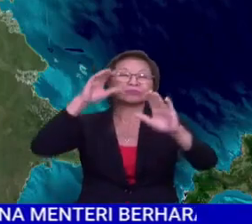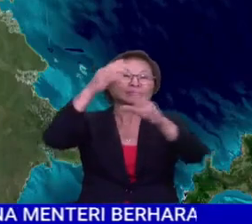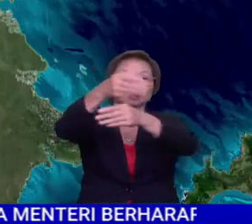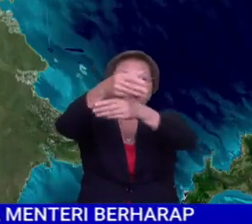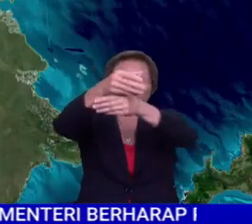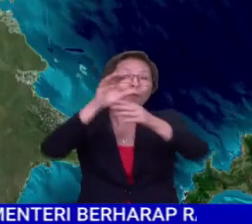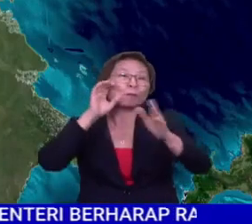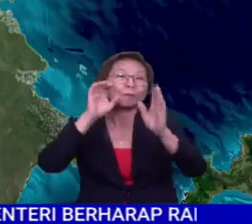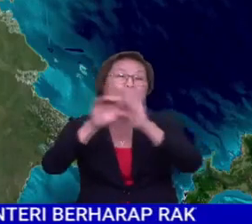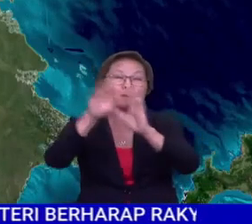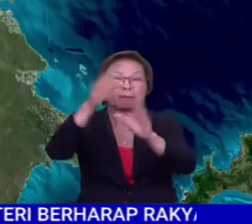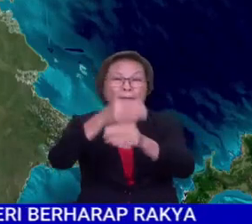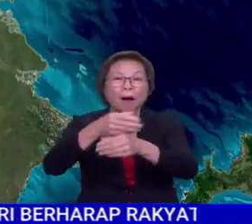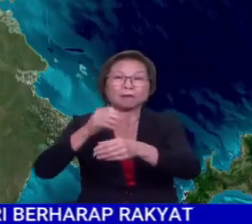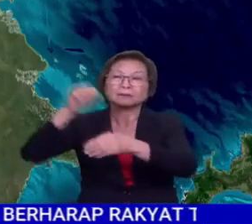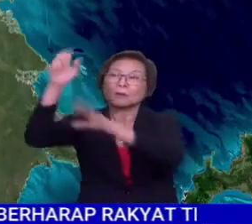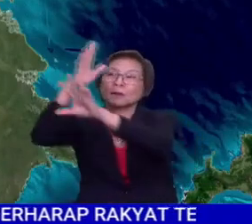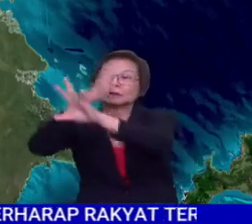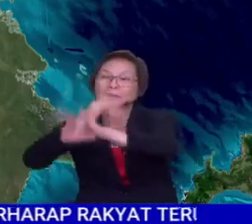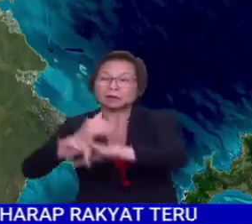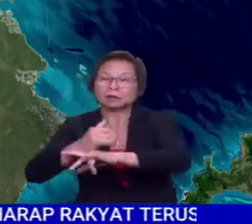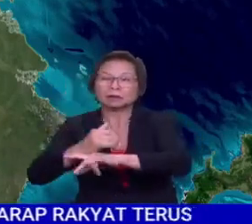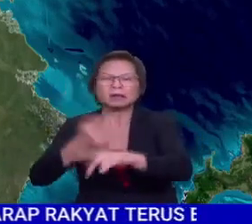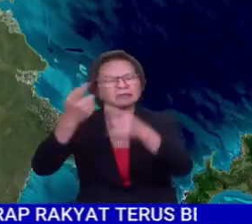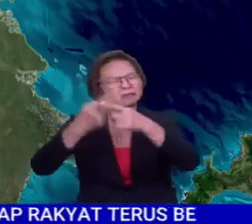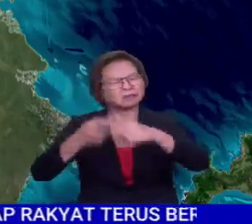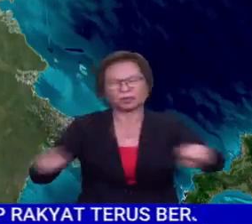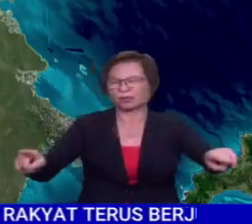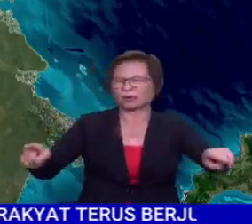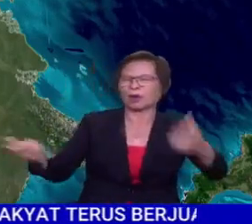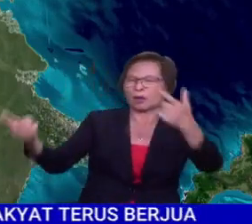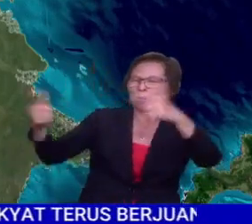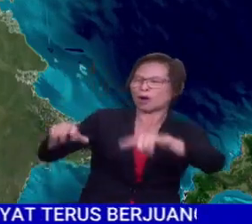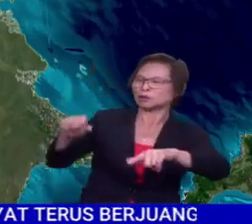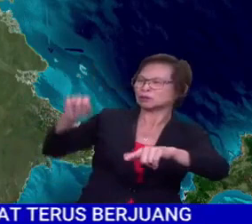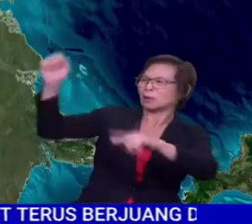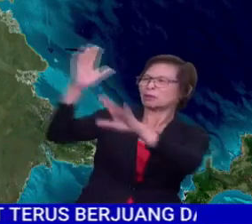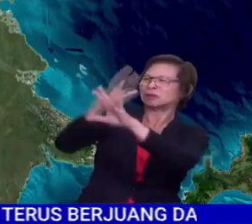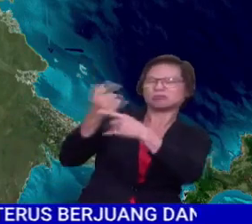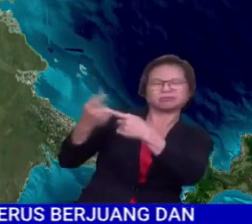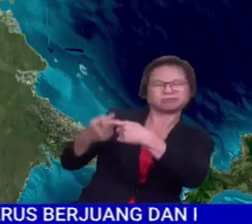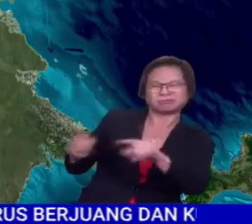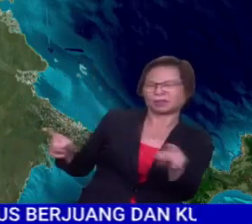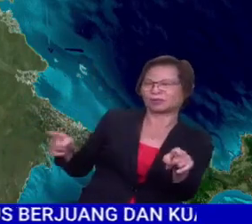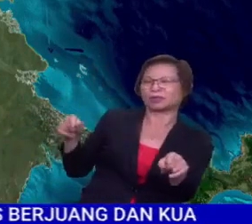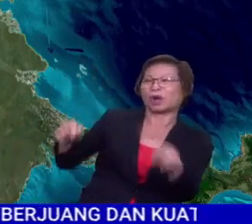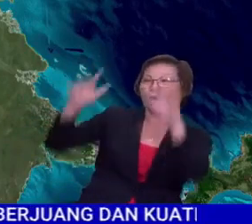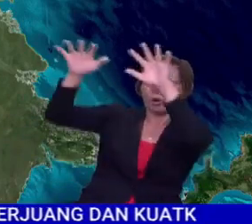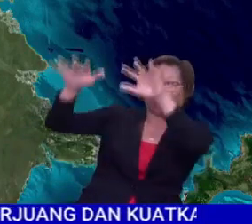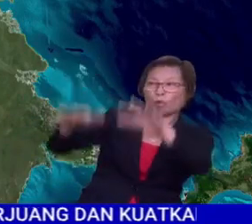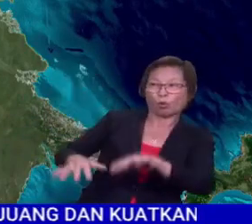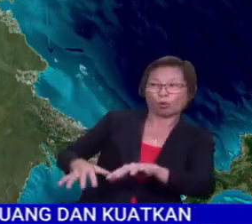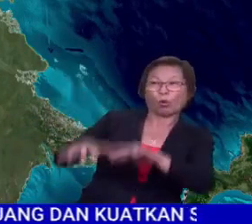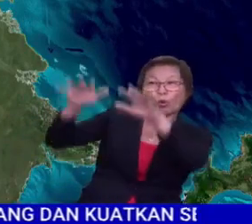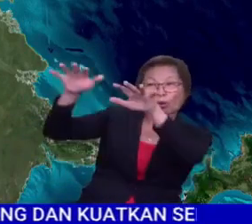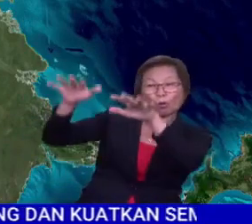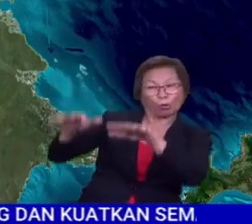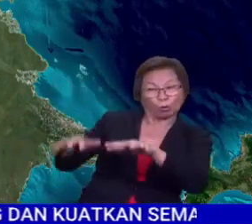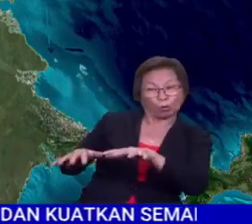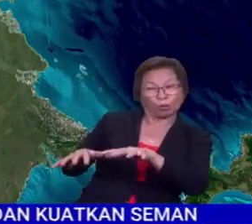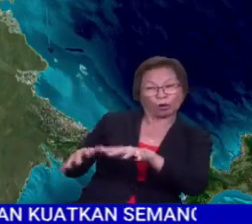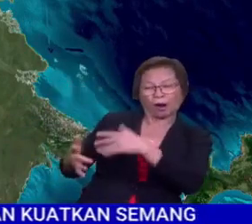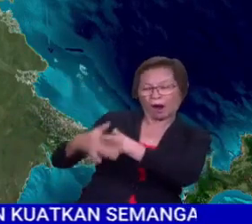Merada bagi negeri Sabah dan Sarawak. Keadaan yang berbeza berlaku di negeri Sabah dan Sarawak patut kini. Hujan yang berlaku pada